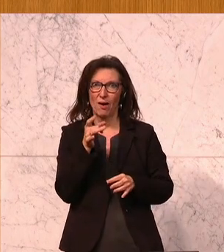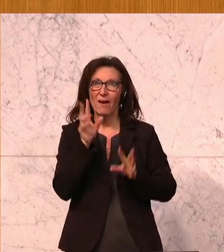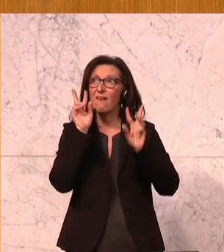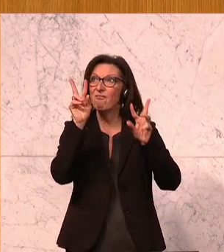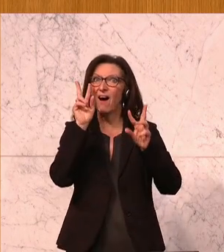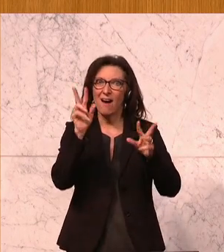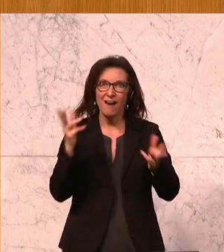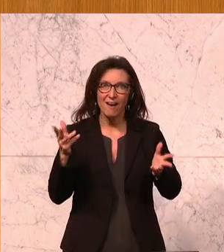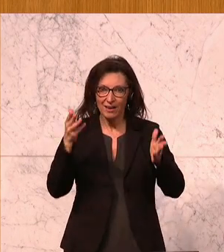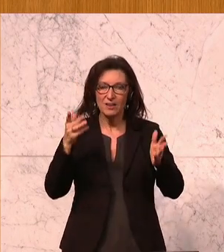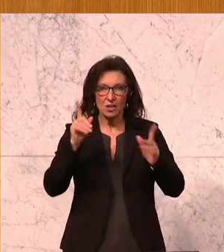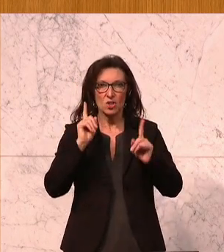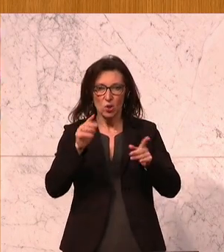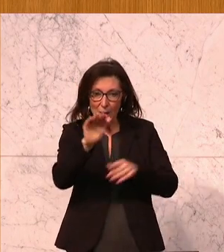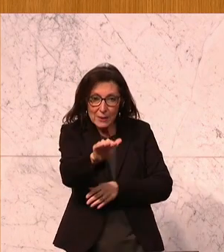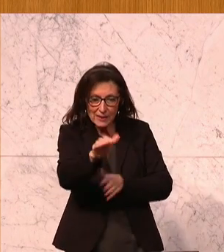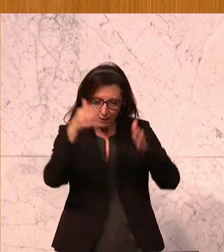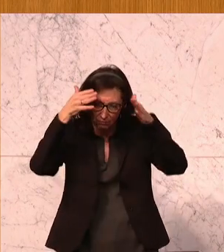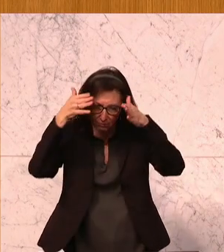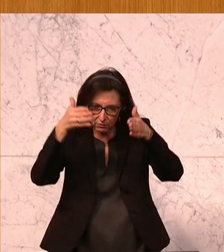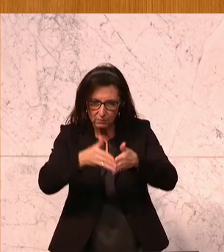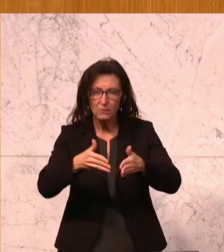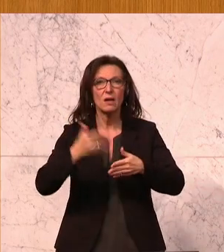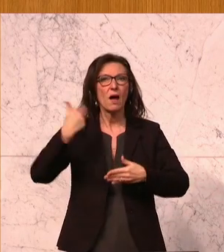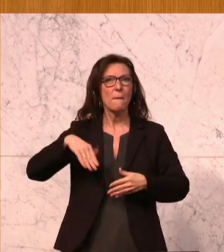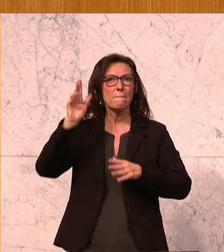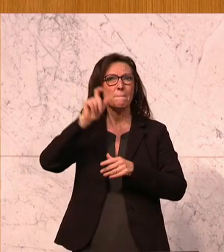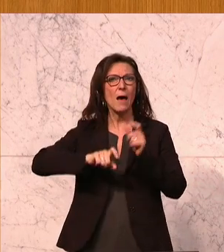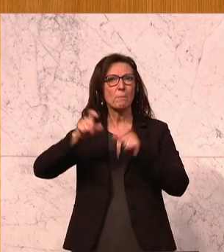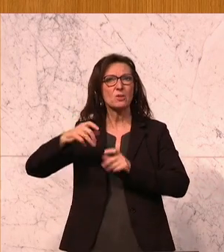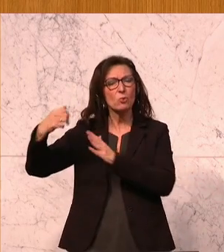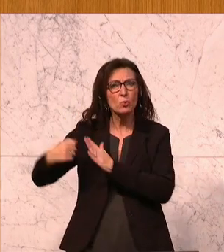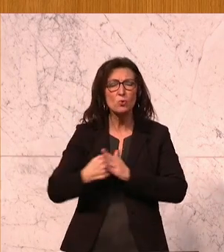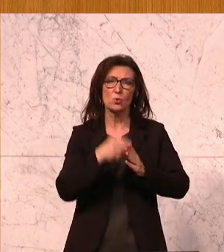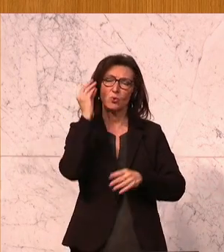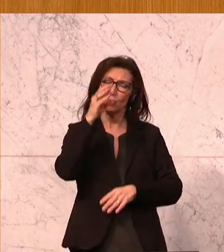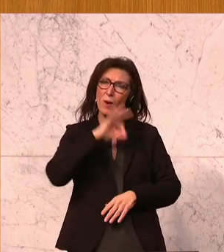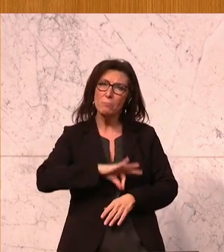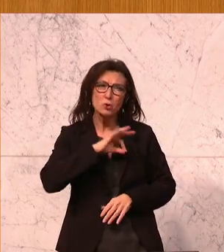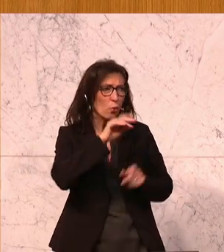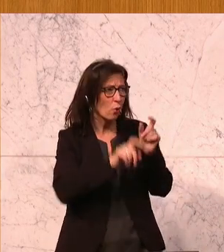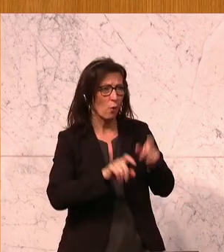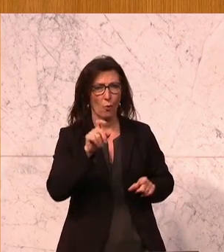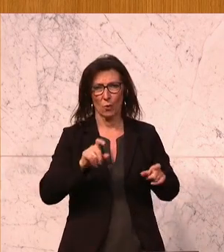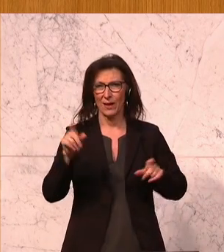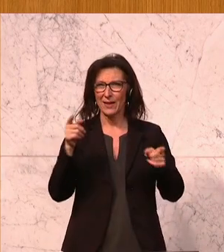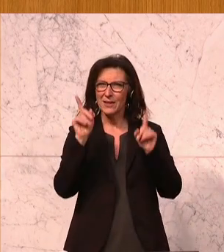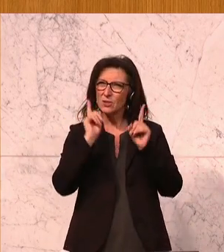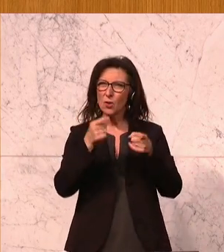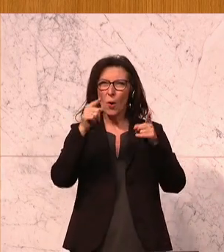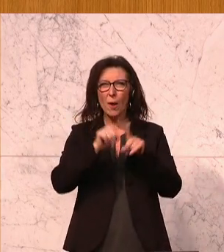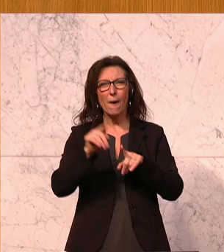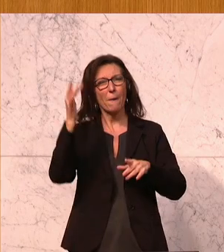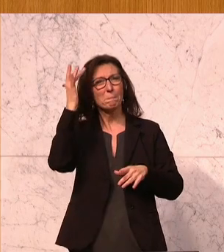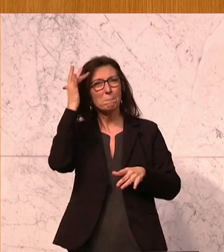individuell zuzuwidmen. Mit mehr Unterstützungspersonal. Schulpsychologinnen und Psychologen. Damit auch die mentale Gesundheit